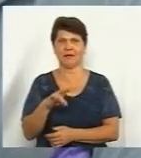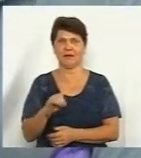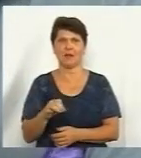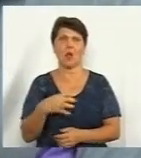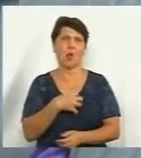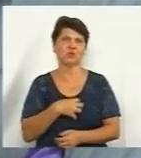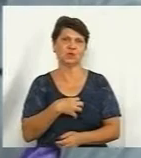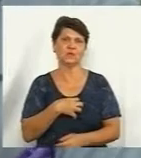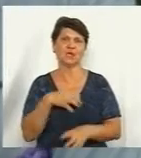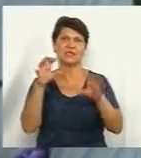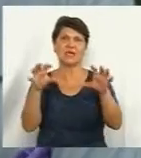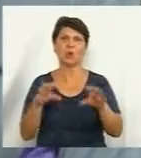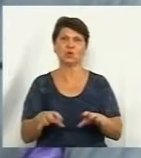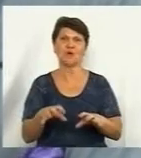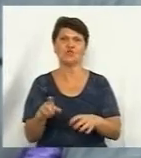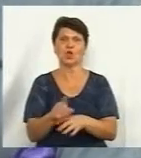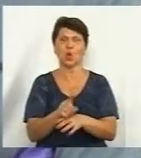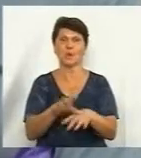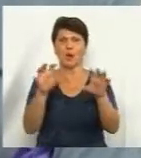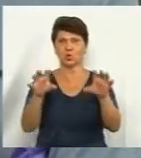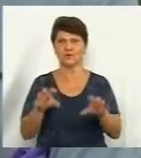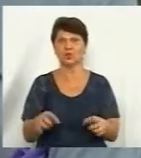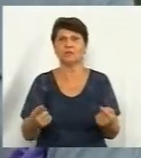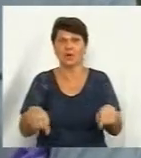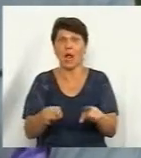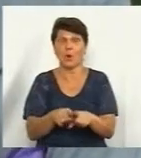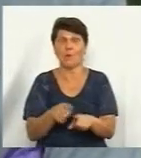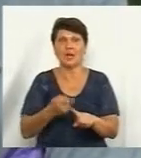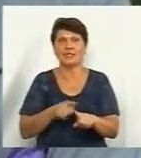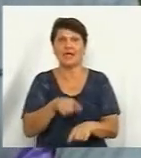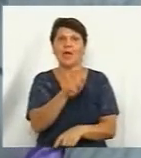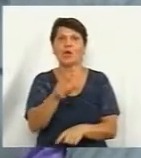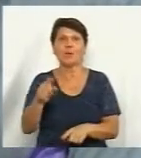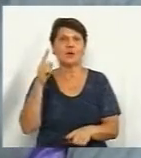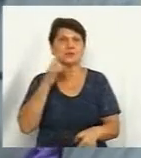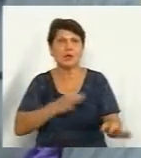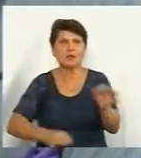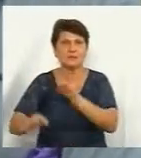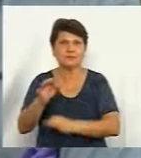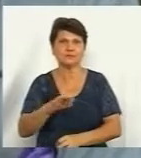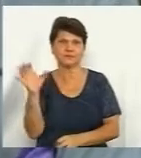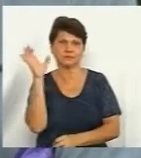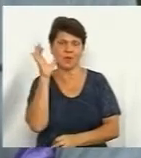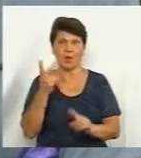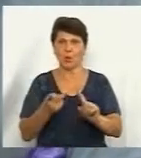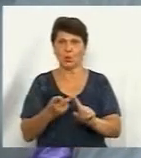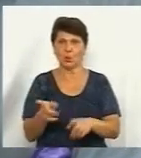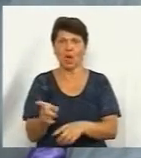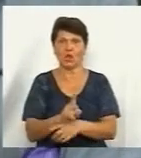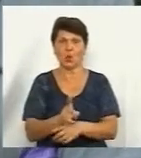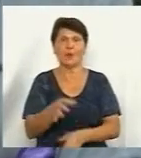норми по такому будівництву це громадські слухання і друга норма –